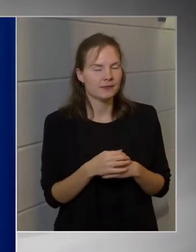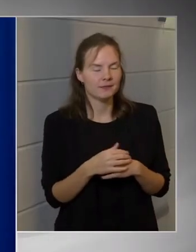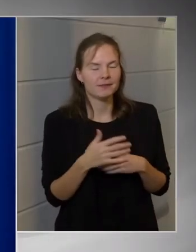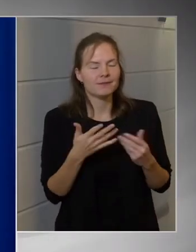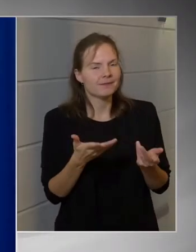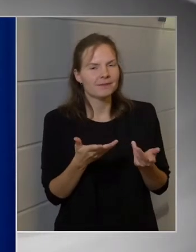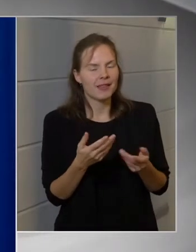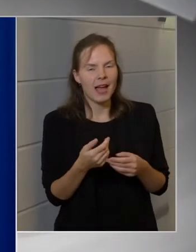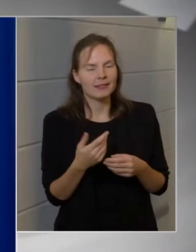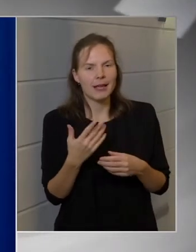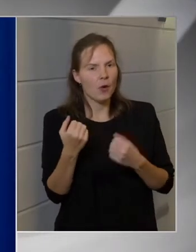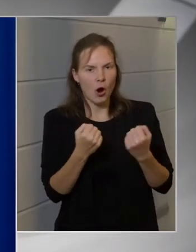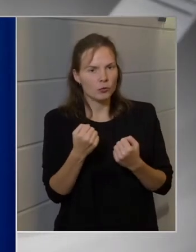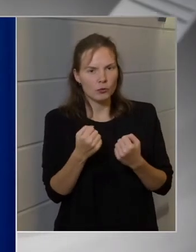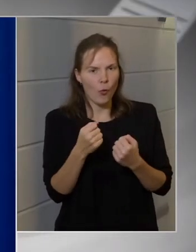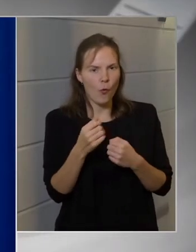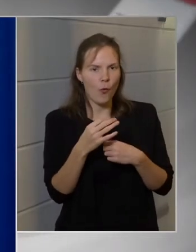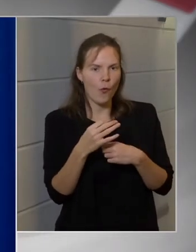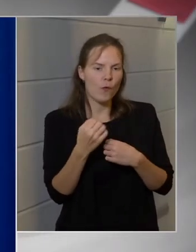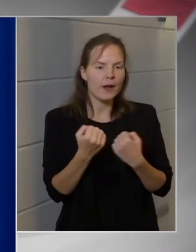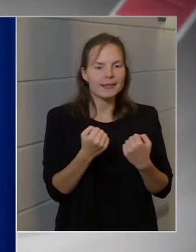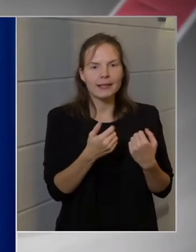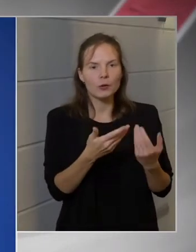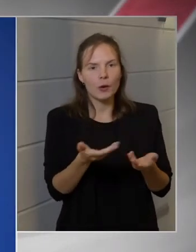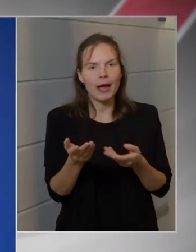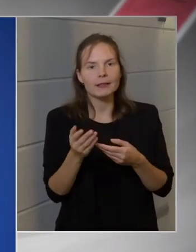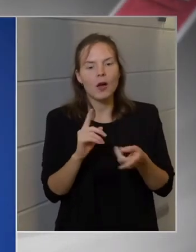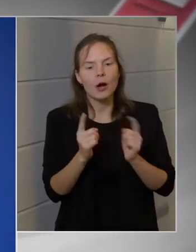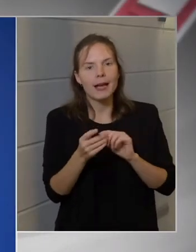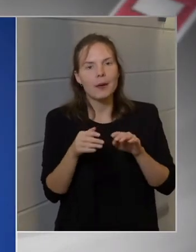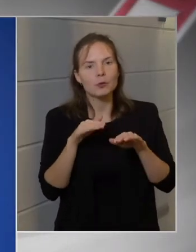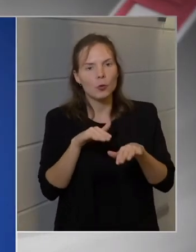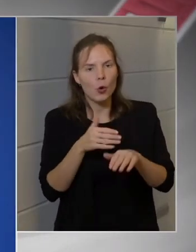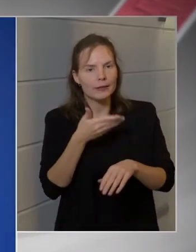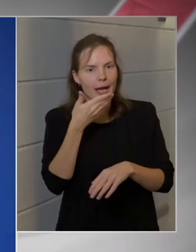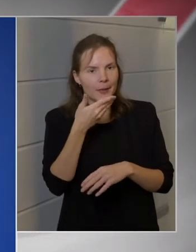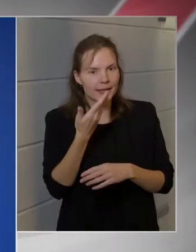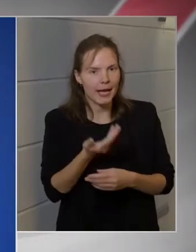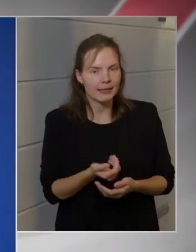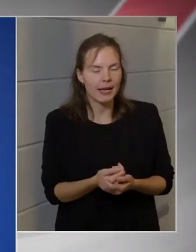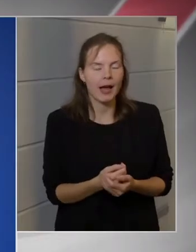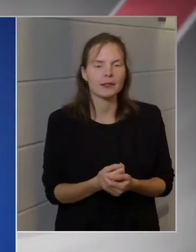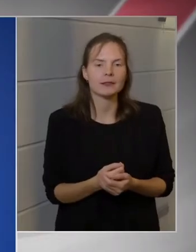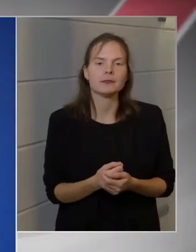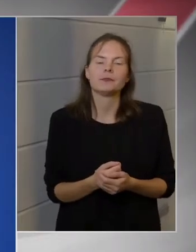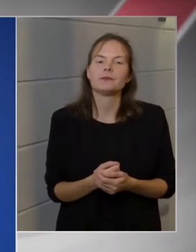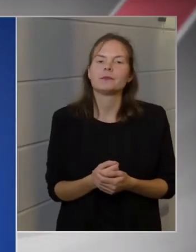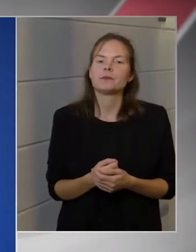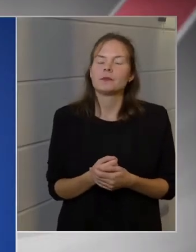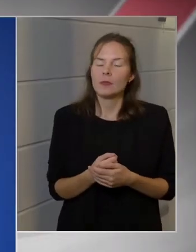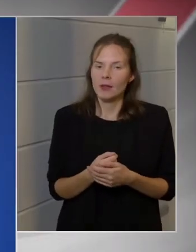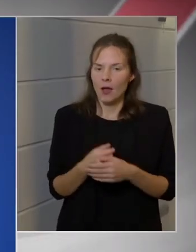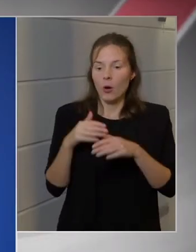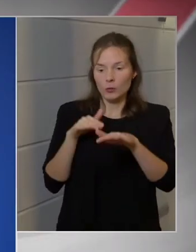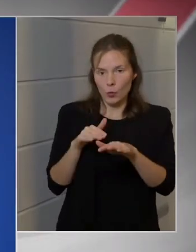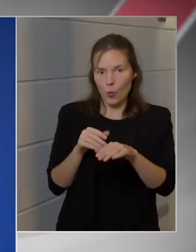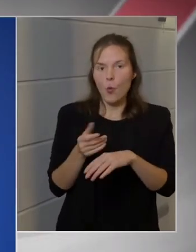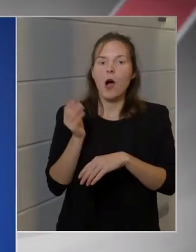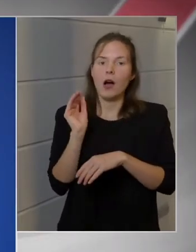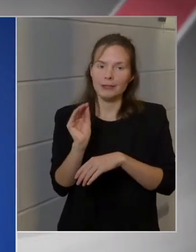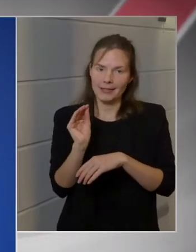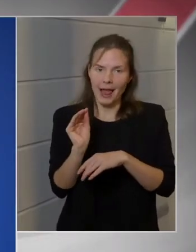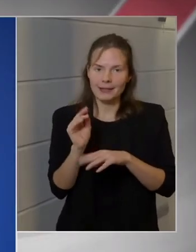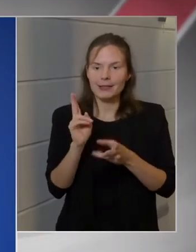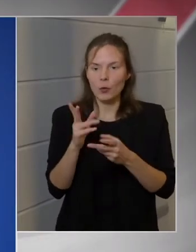Ön nem az autóvezetőket, hanem a dugót említette. Pedig igen, ülnek az azt mondta, hogy a hajléktalanok és szemét. Az dugó ugye azt jelenti,